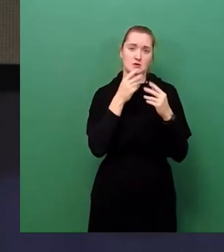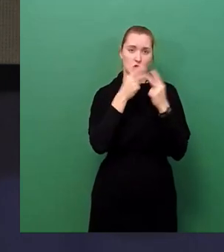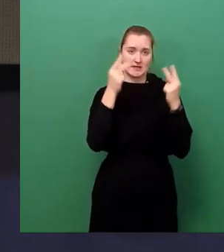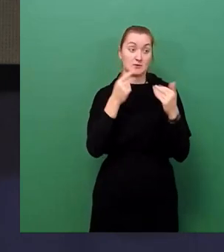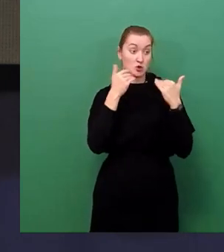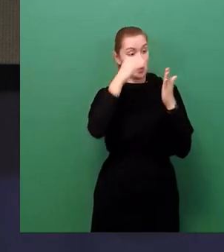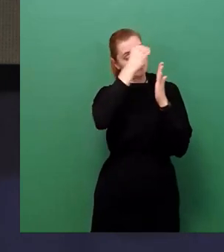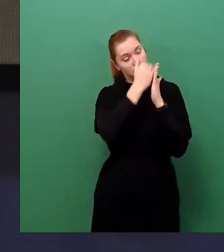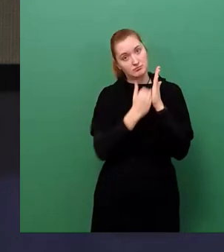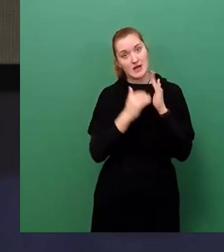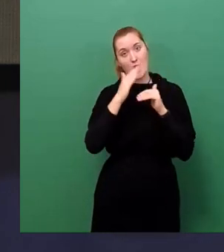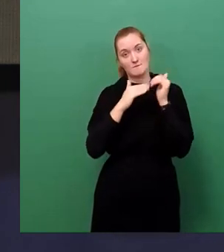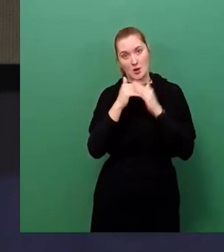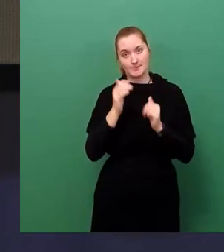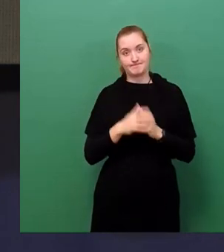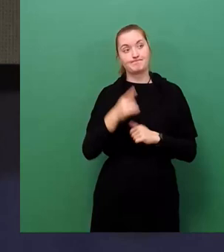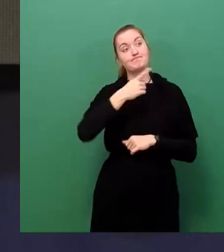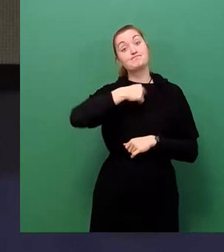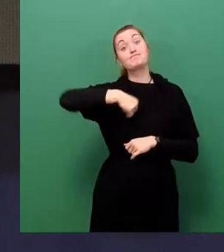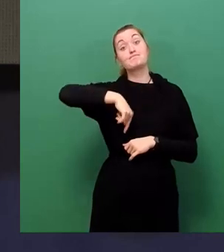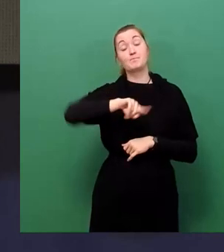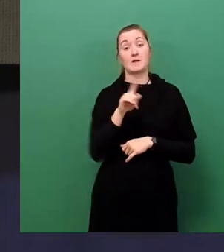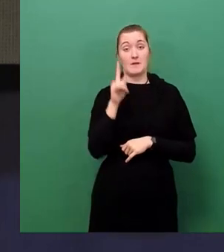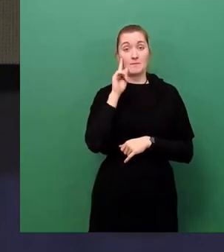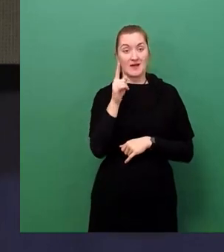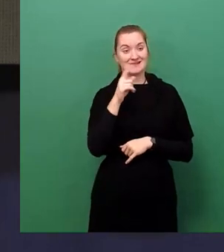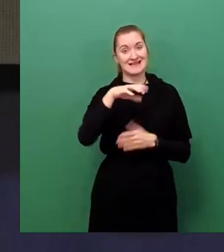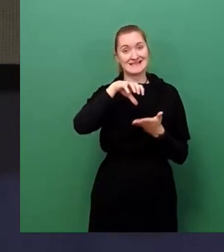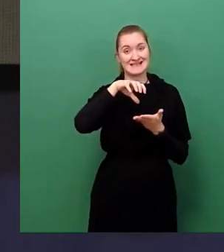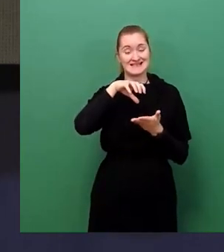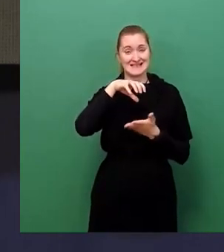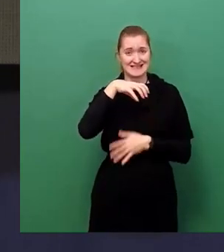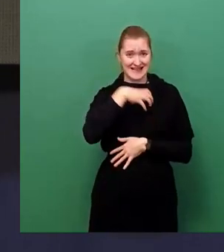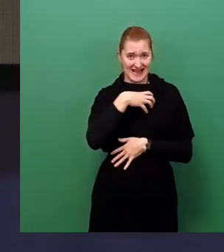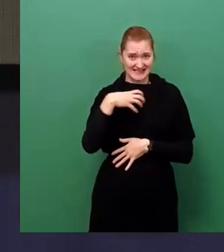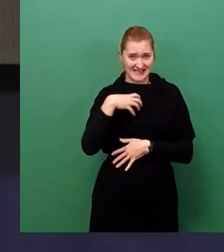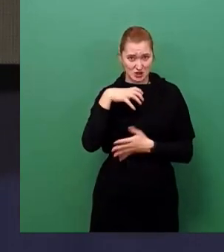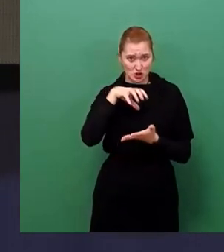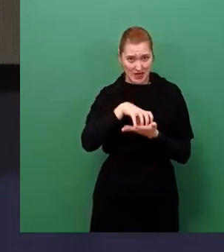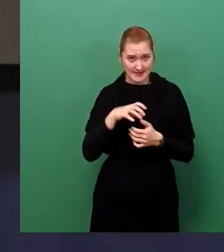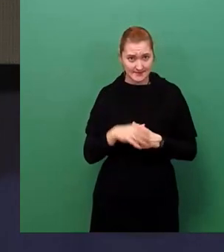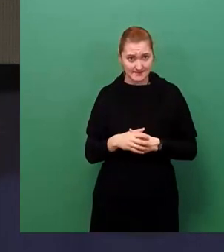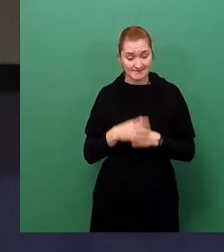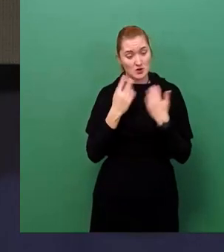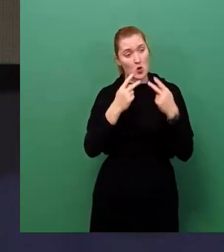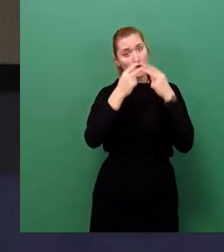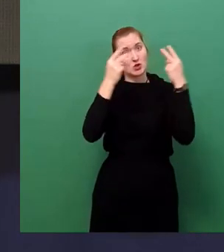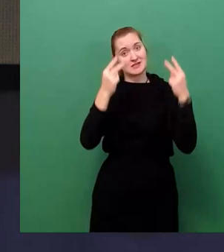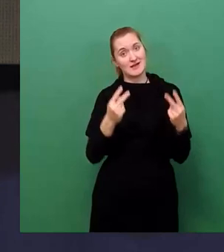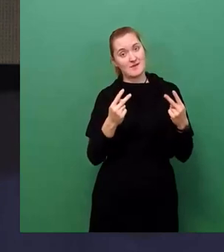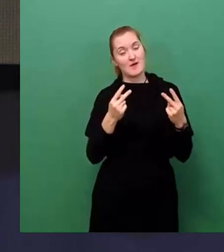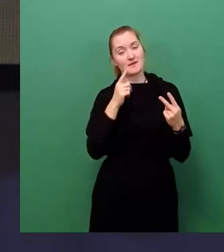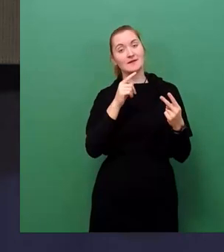Wir Grüne sind der Meinung, dass sich der Dresden mit diesem Konzept ihren guten Weg zur Förderung des